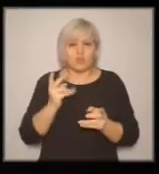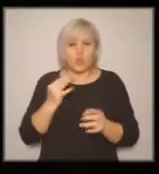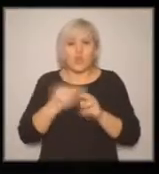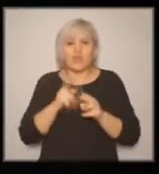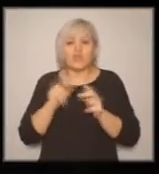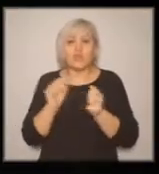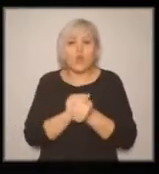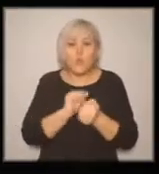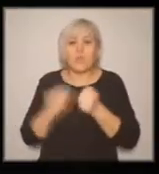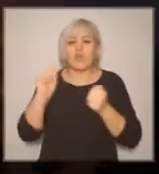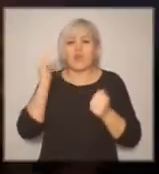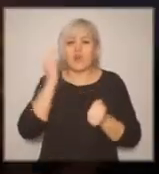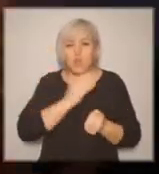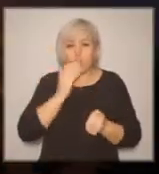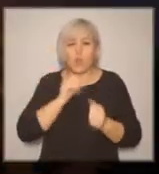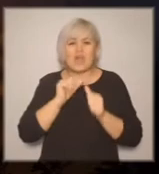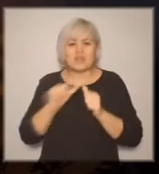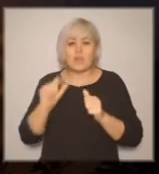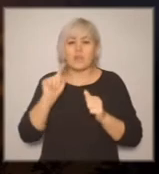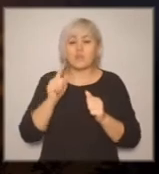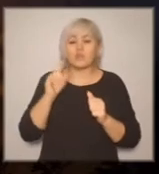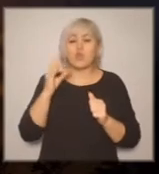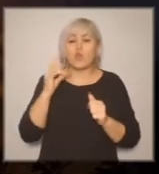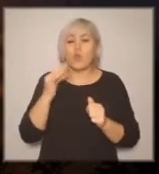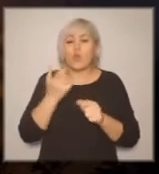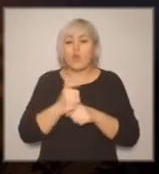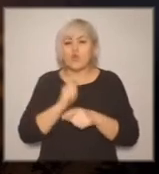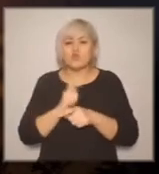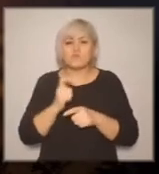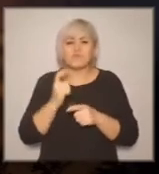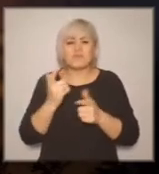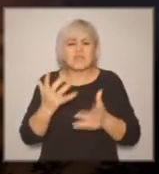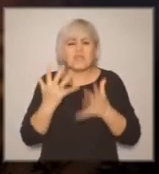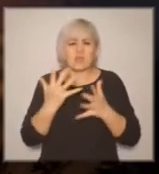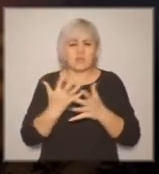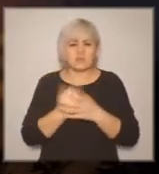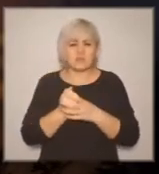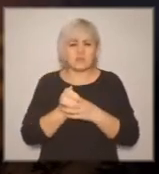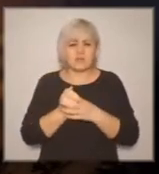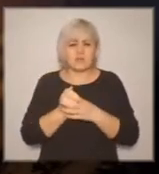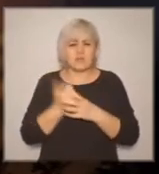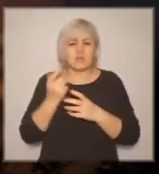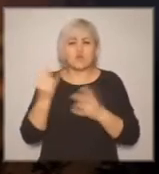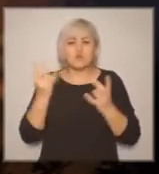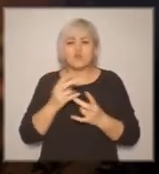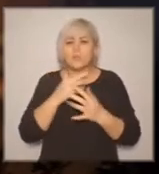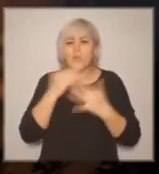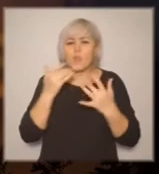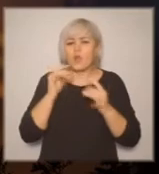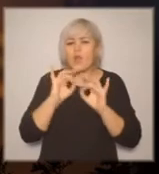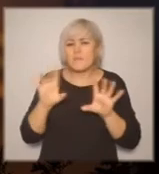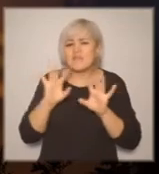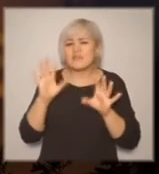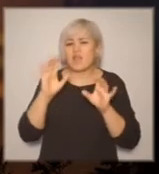описывать природы. И здесь пригодился как раз опыт и работы описания с живописью в музеях. И опыт